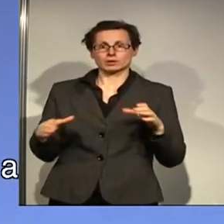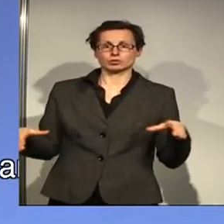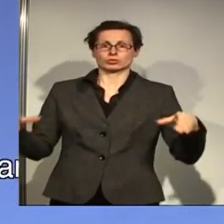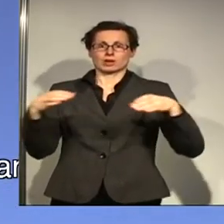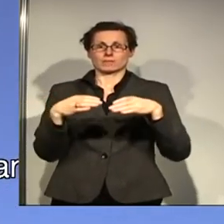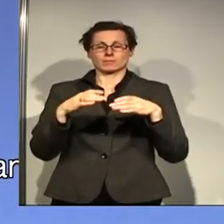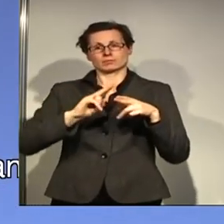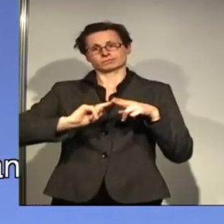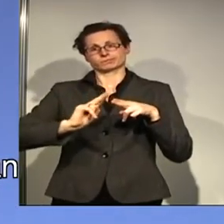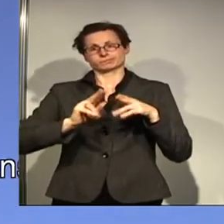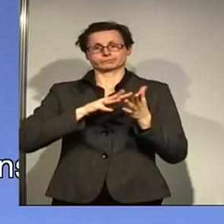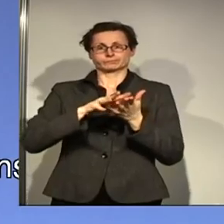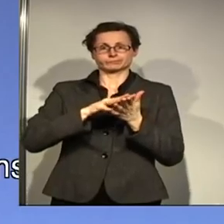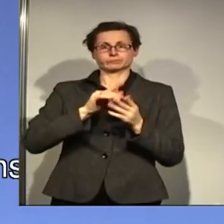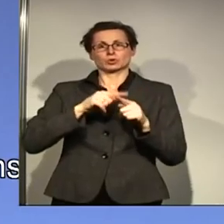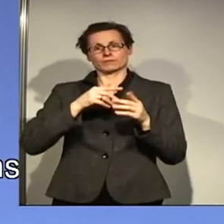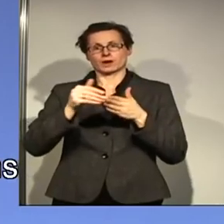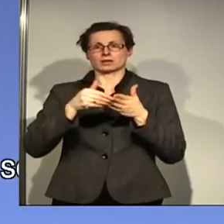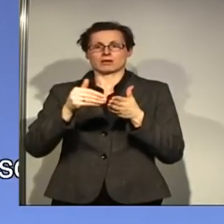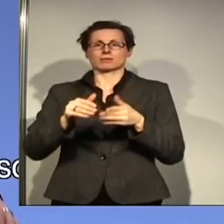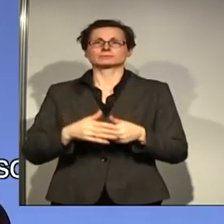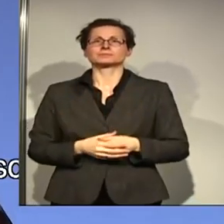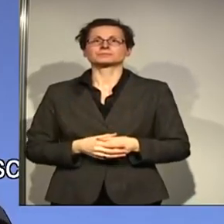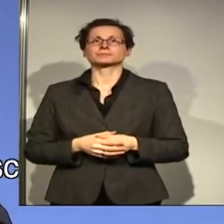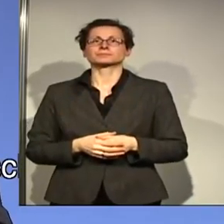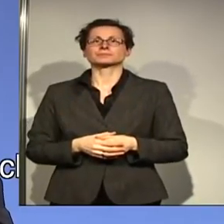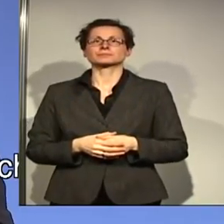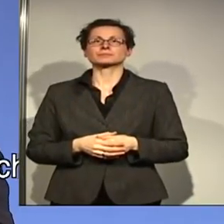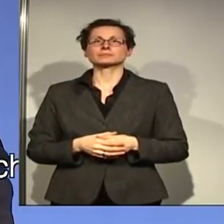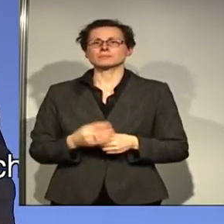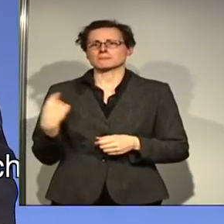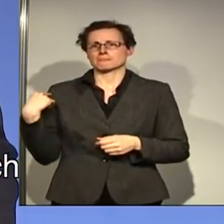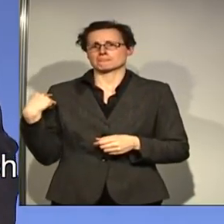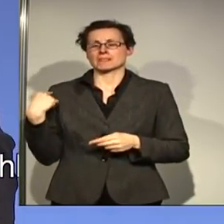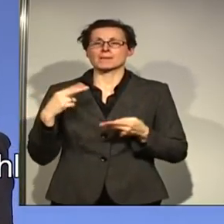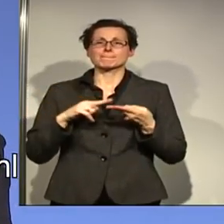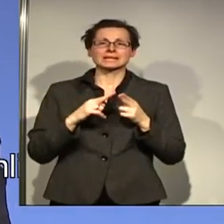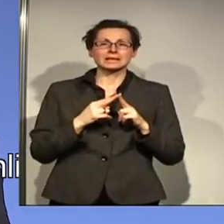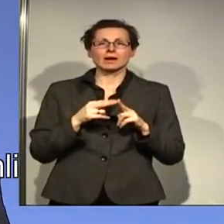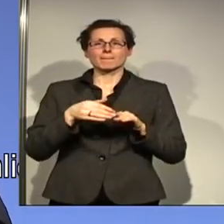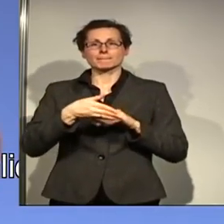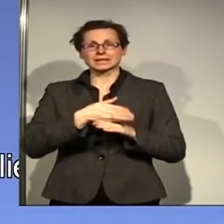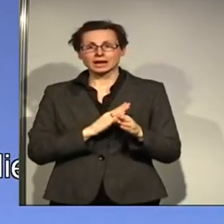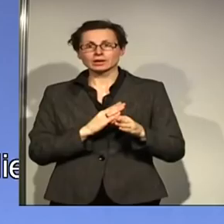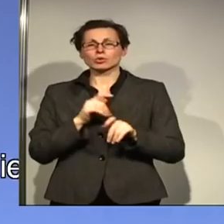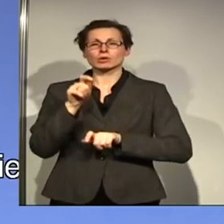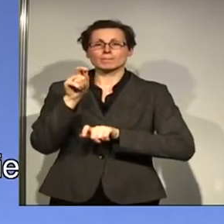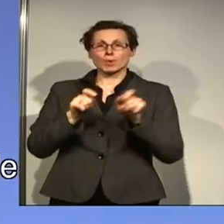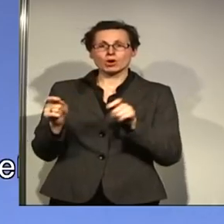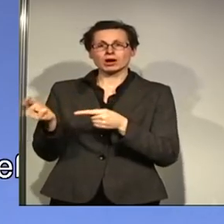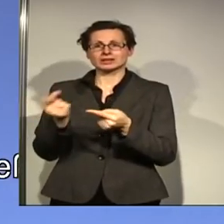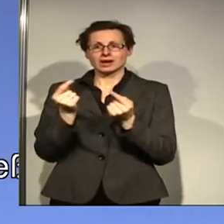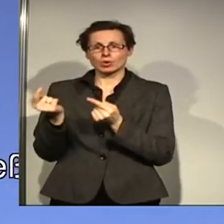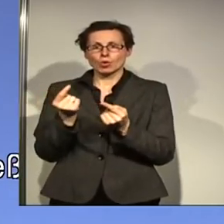und weiter fortsetzen. Die Beteiligung der Mitglieder und der Dialog mit den Bürgerinnen und Bürgern, das ist